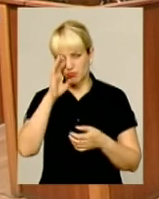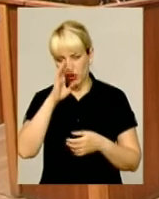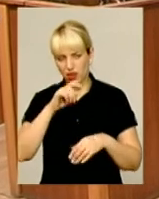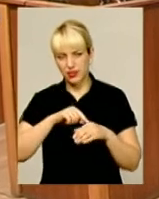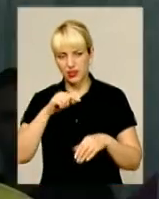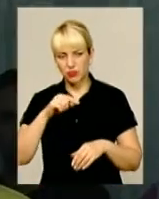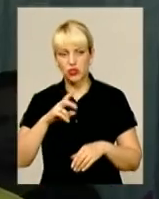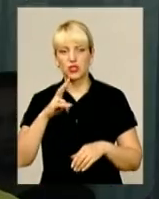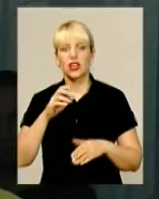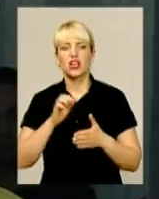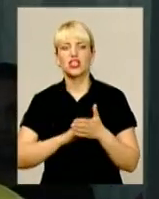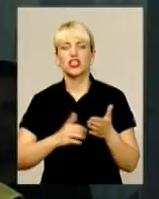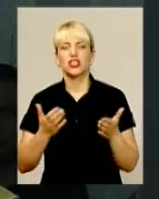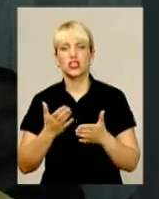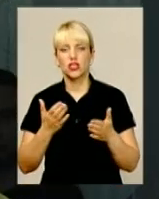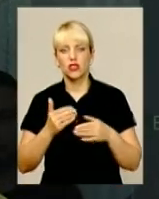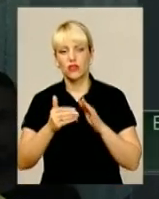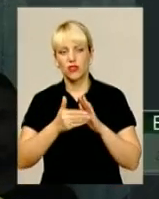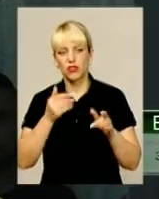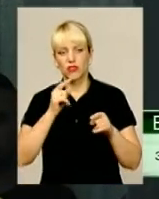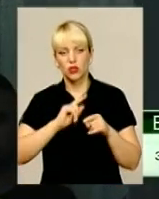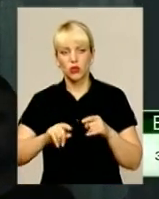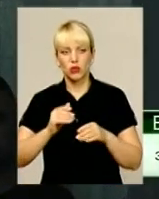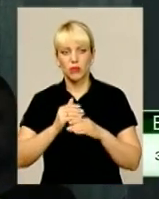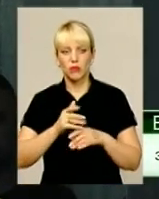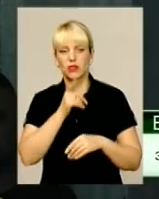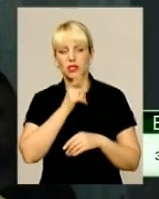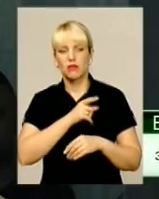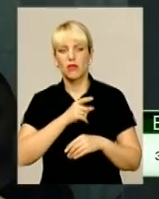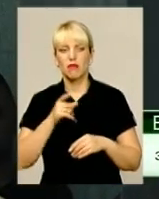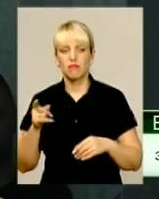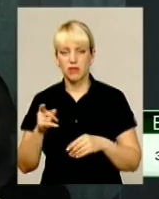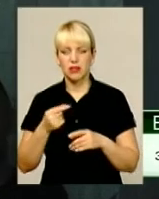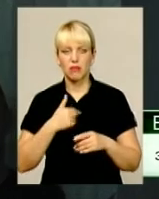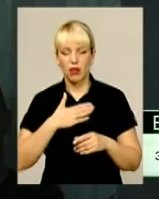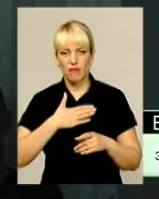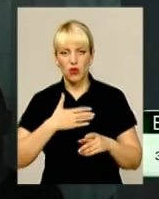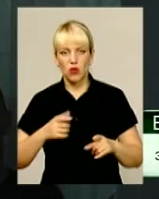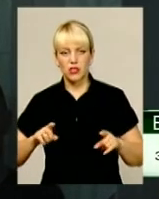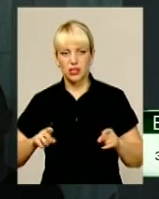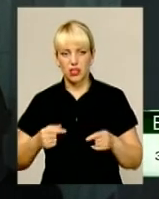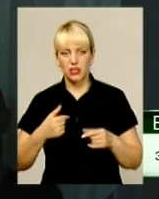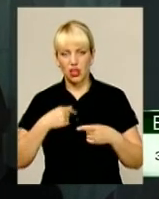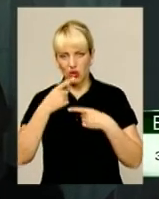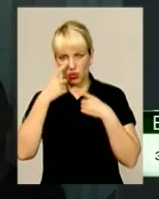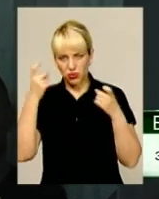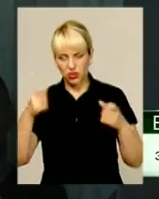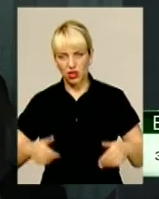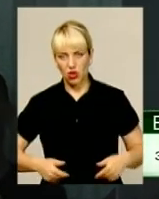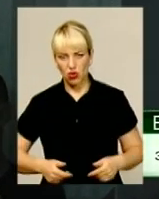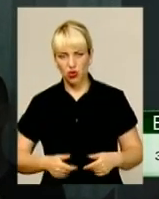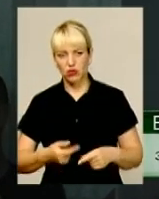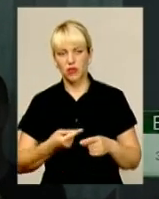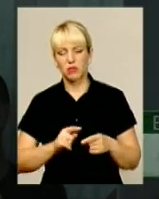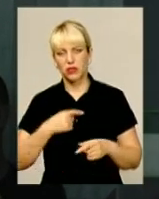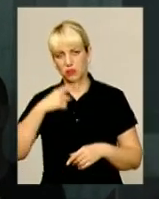швидку допомогу. З моменту моєго задержання, який вважається незаконним, я об'явив голодовку. В цьому відповів начальник